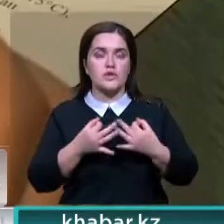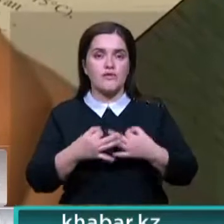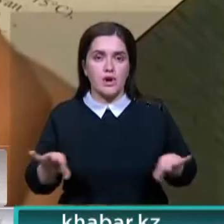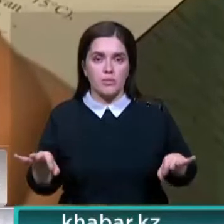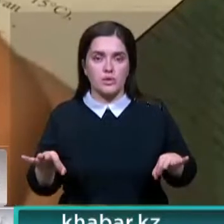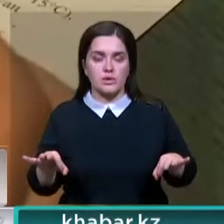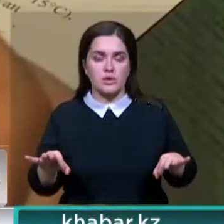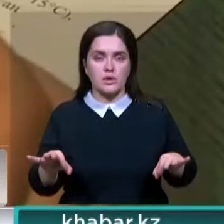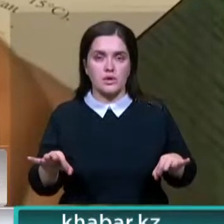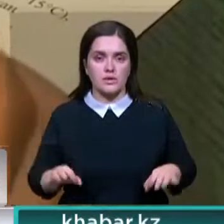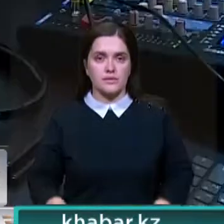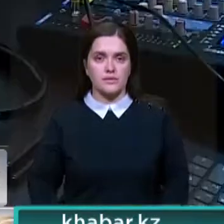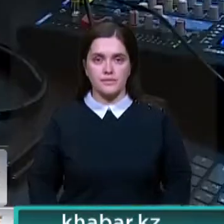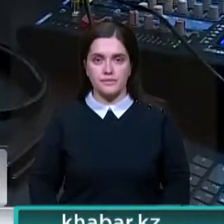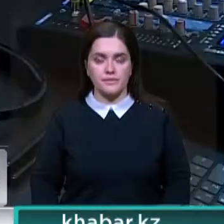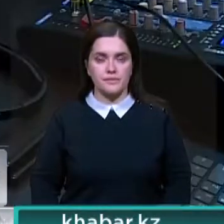другим слушателям канала.